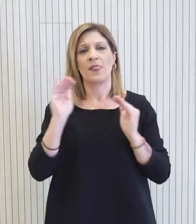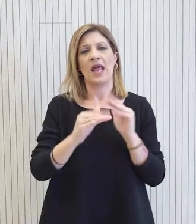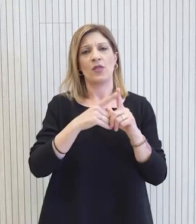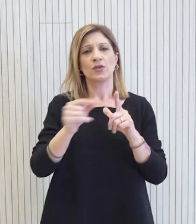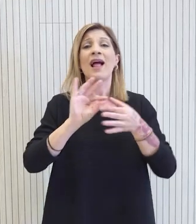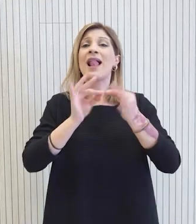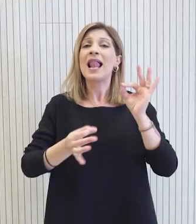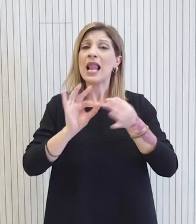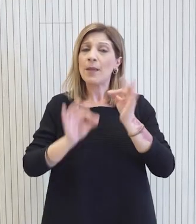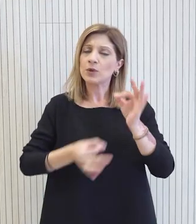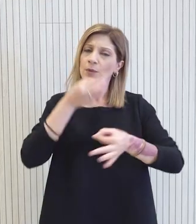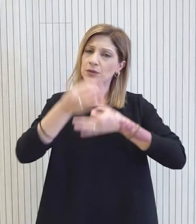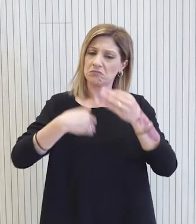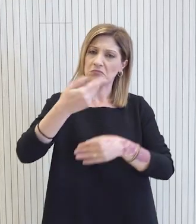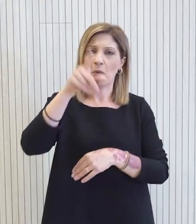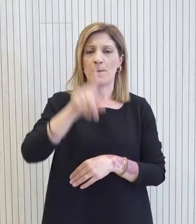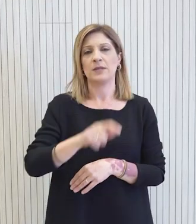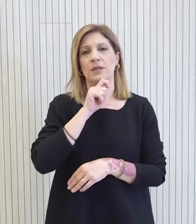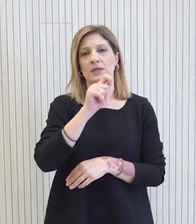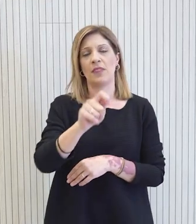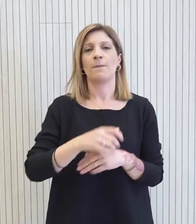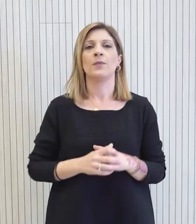Λεπτομέρες για το πρόγραμμα θα δοθούν τις επόμενες μέρες.